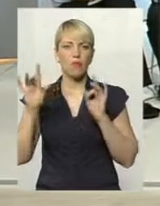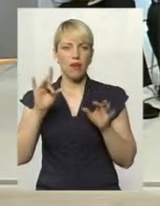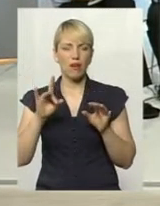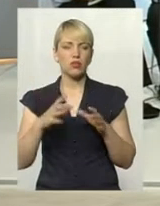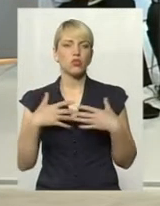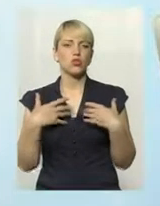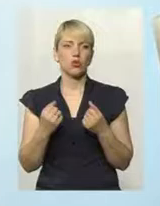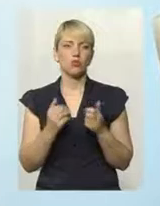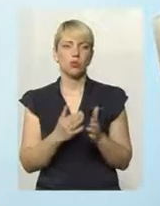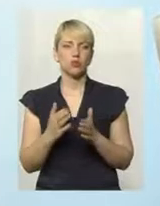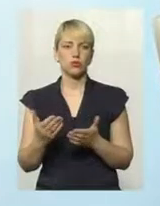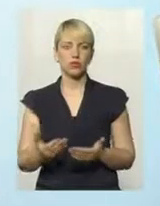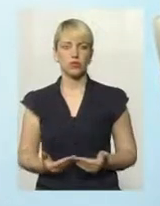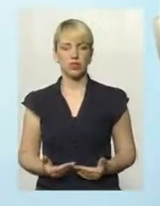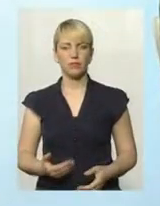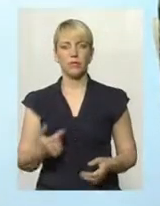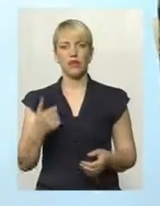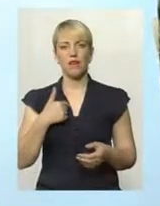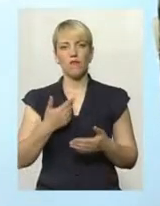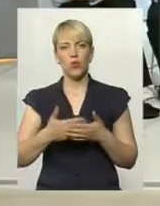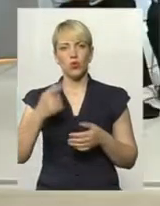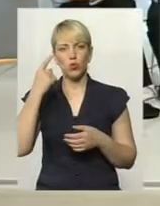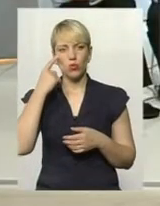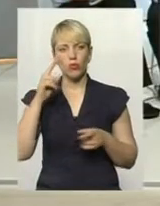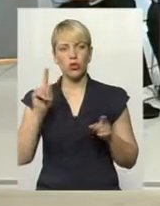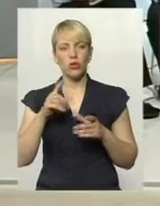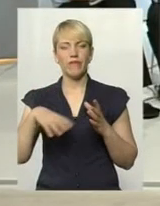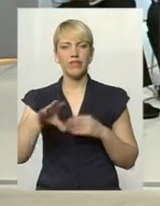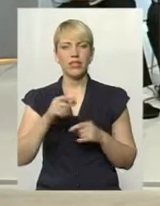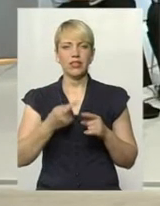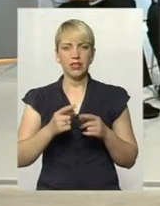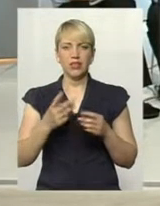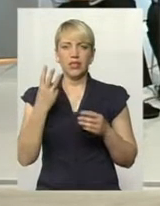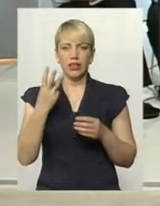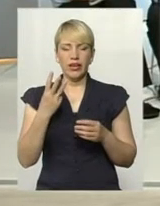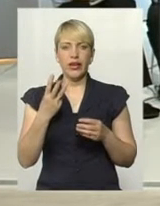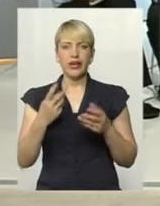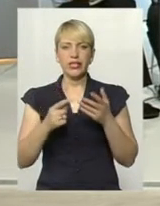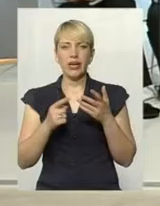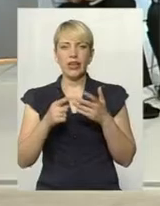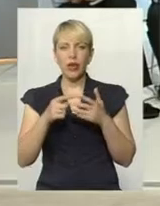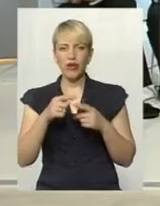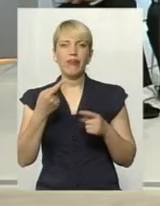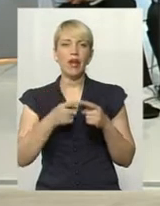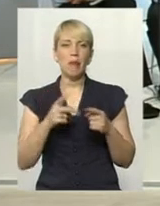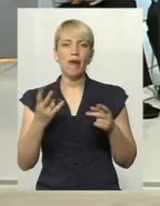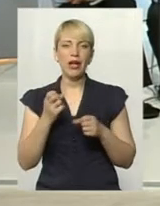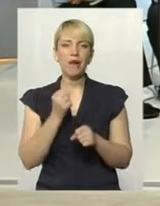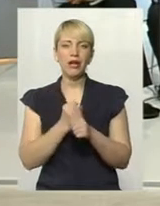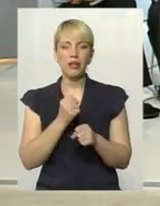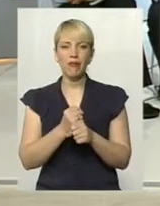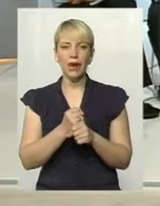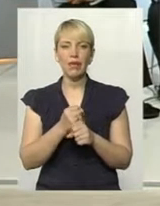способу життя? Я думаю, що всі ці три складові, вони повинні працювати паралельно.